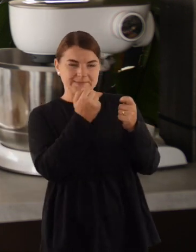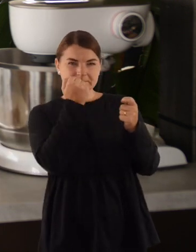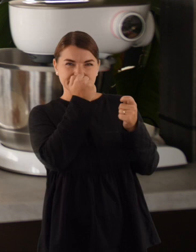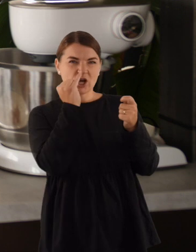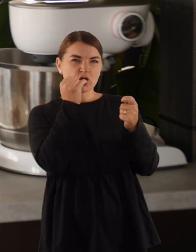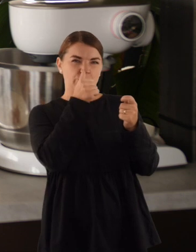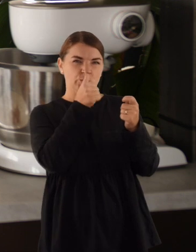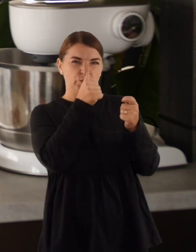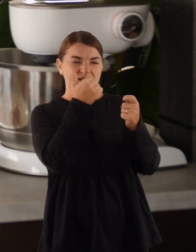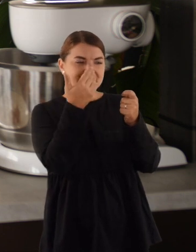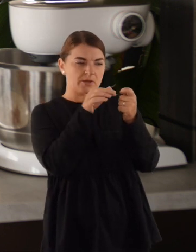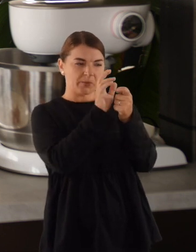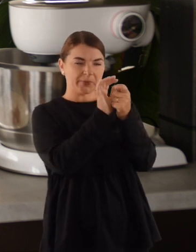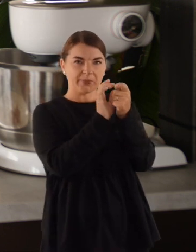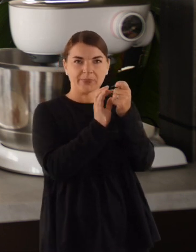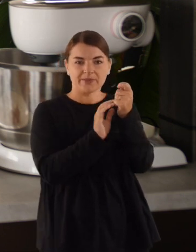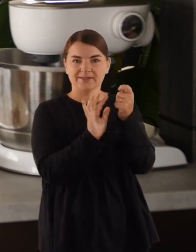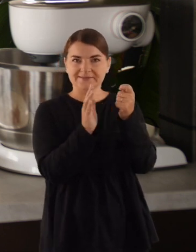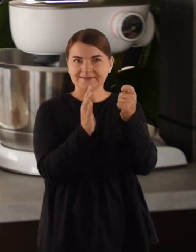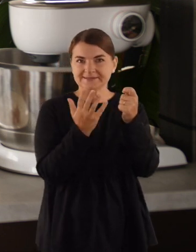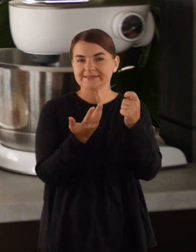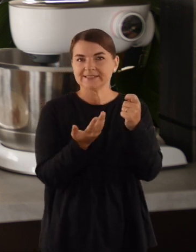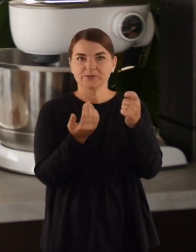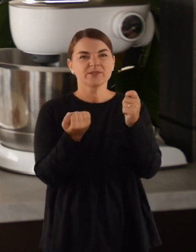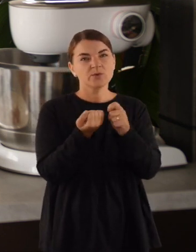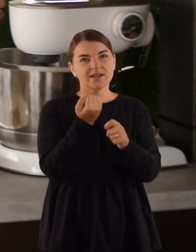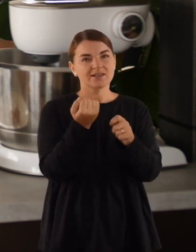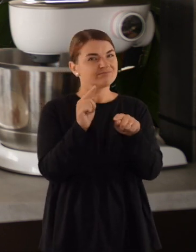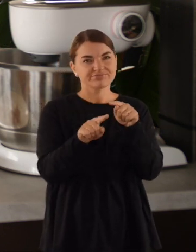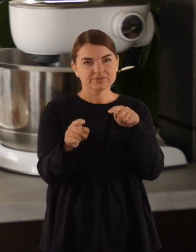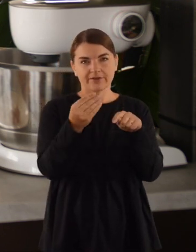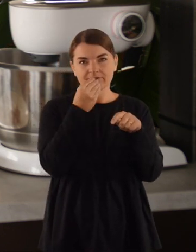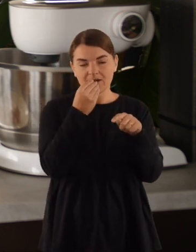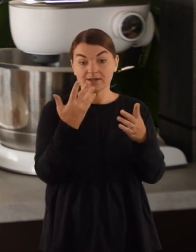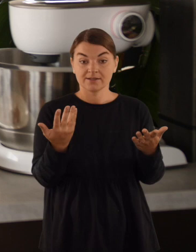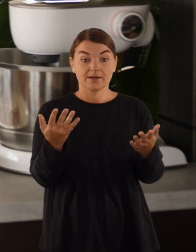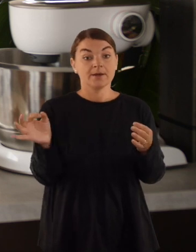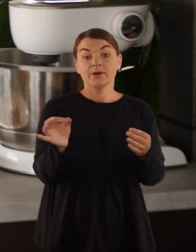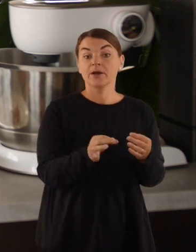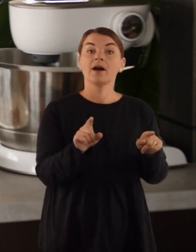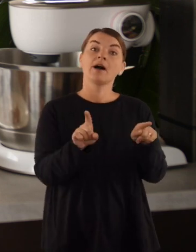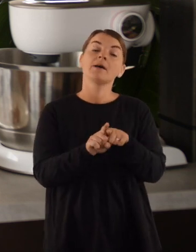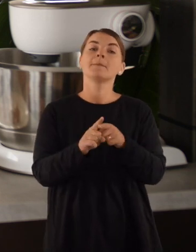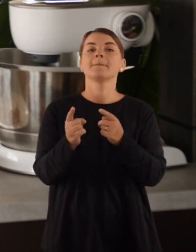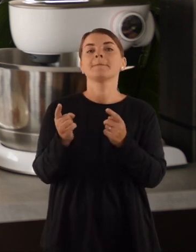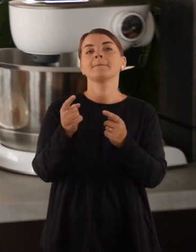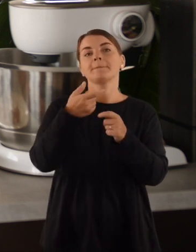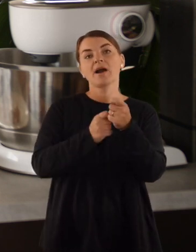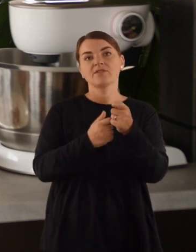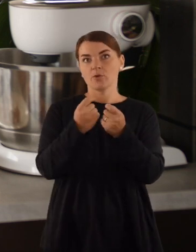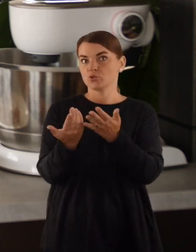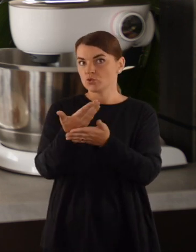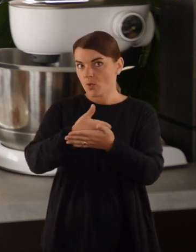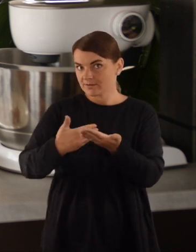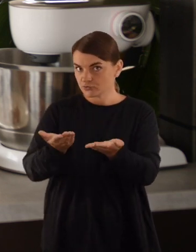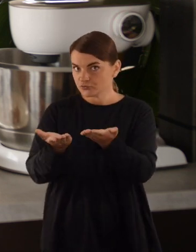parūdavę, tokie, kurios jau matosi, kad reikėtų sunaudoti, tai dažniausiai mes darom kokią bananų duoną, o čia